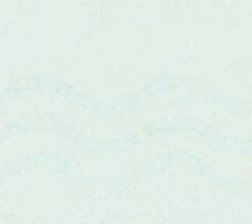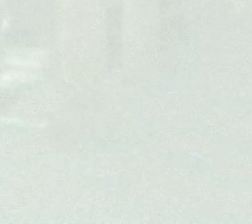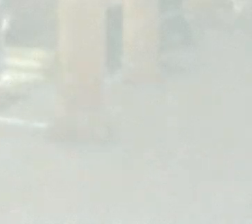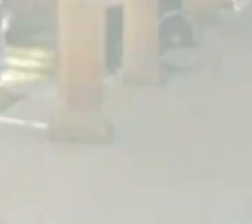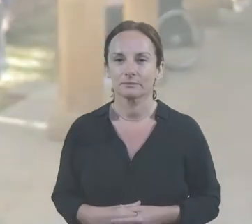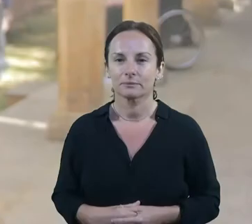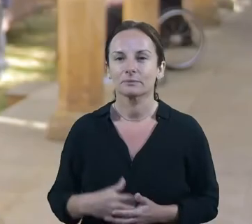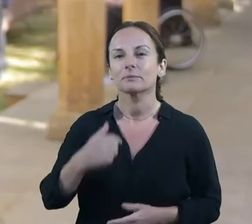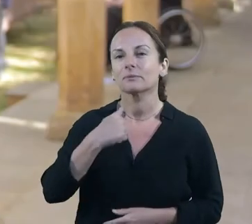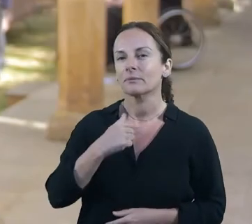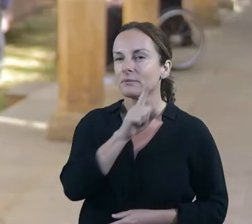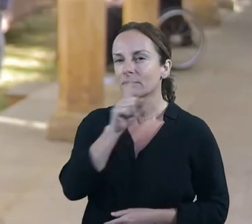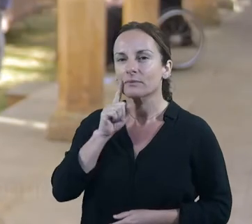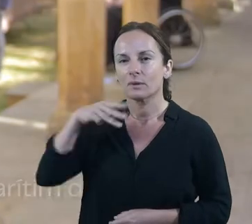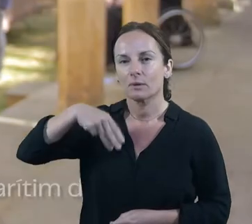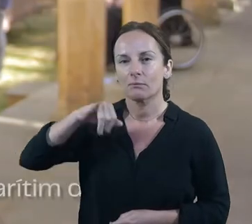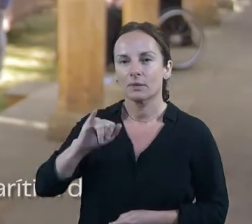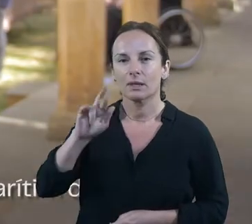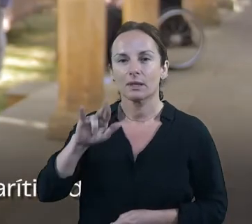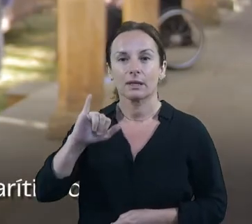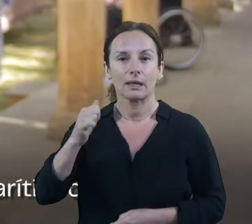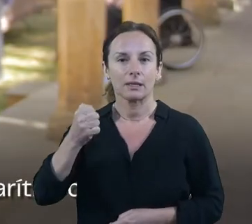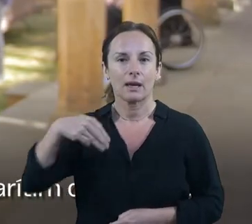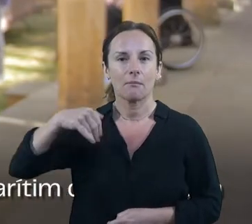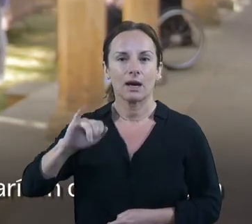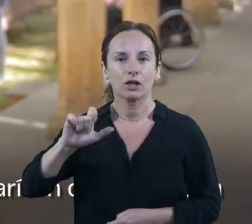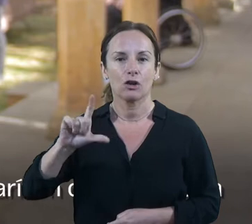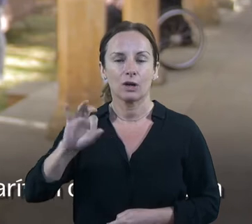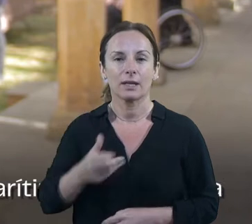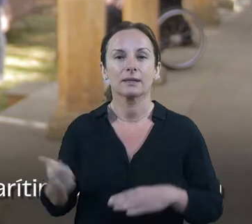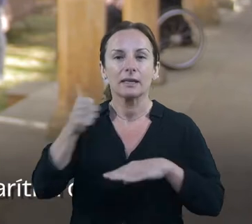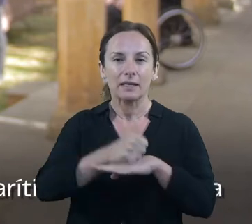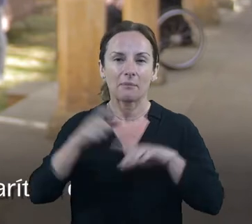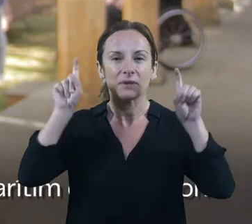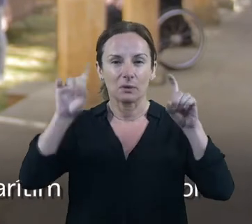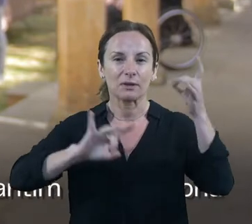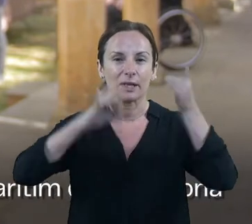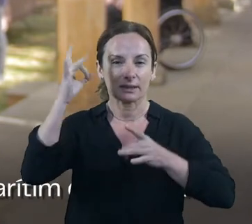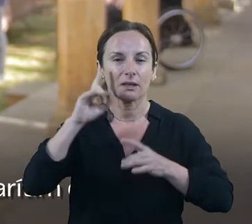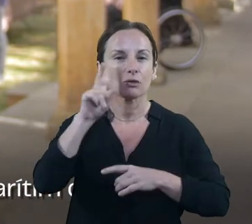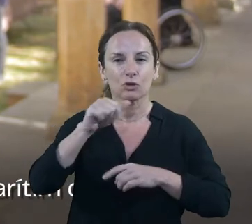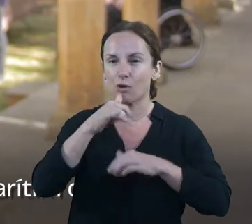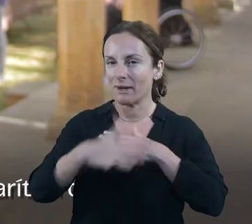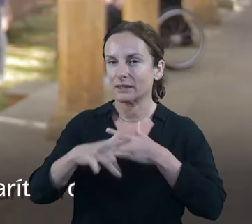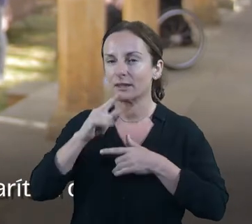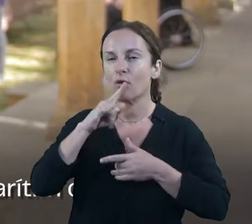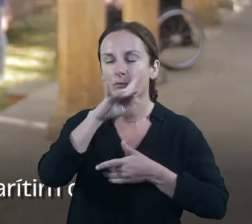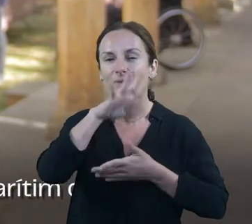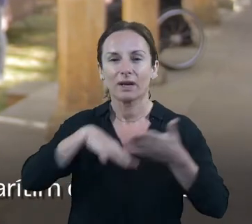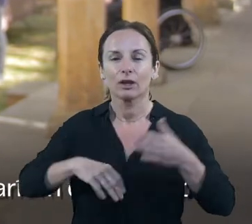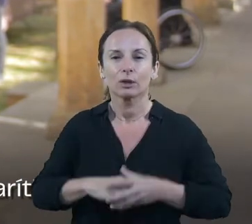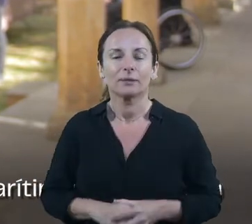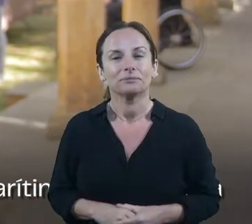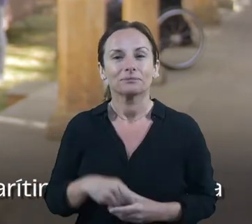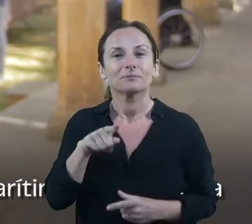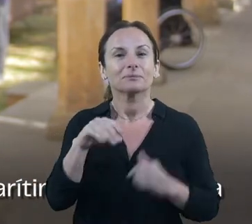El Soc la Mireia Maioles, cap d'Educació i Activitats del Museu Marítim de Barcelona. El Museu Marítim de Barcelona és una institució que està a les Drassanes